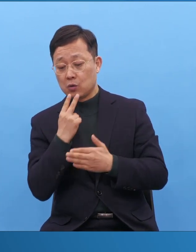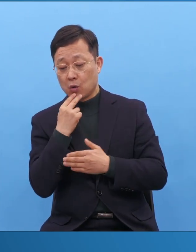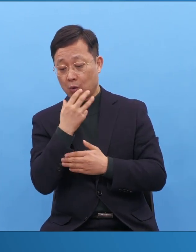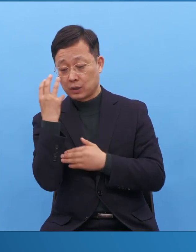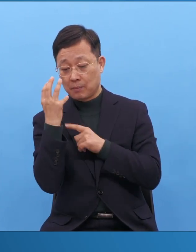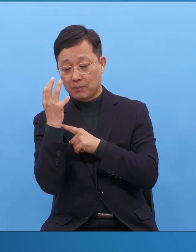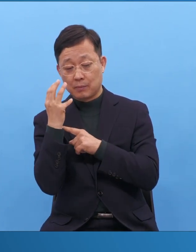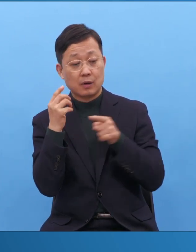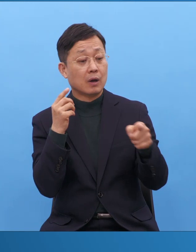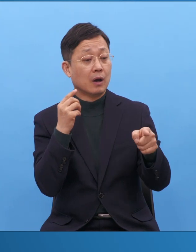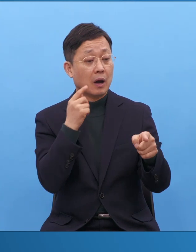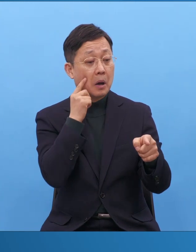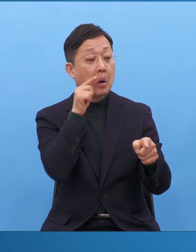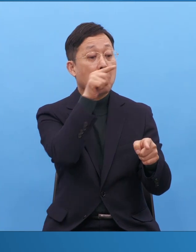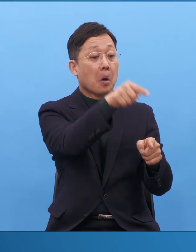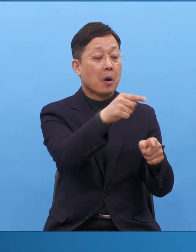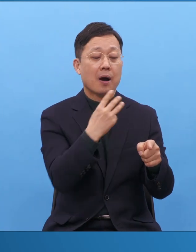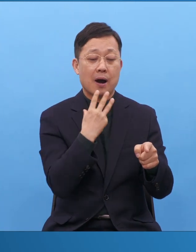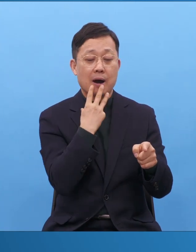자, 한번 제대로 보세요.